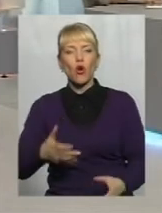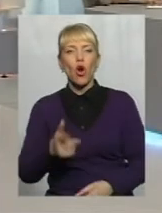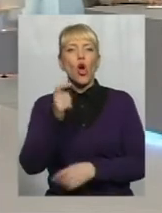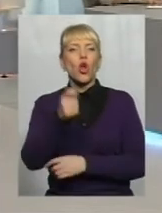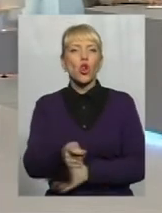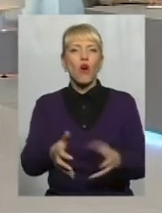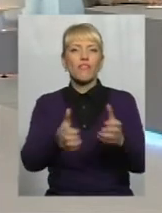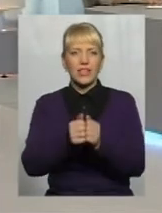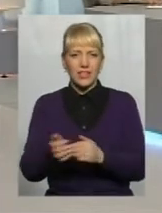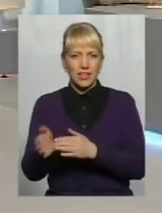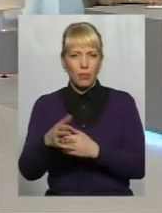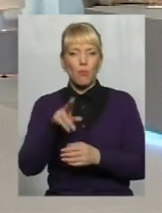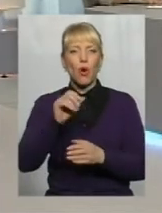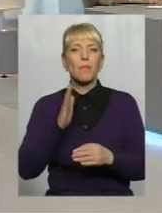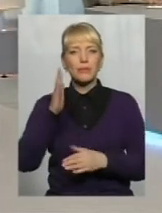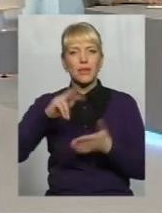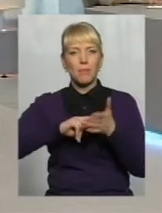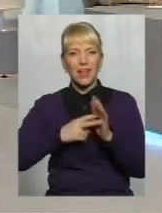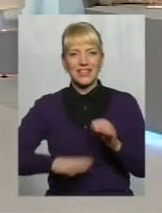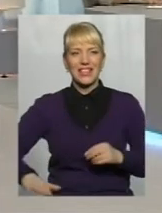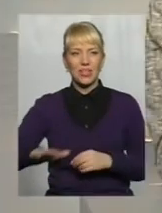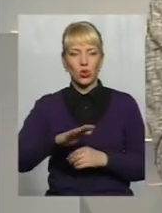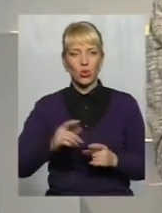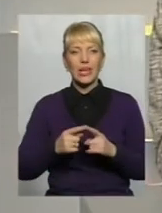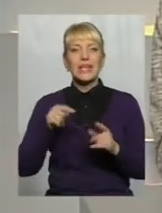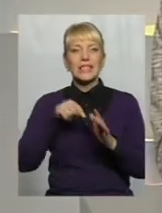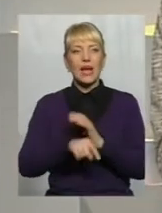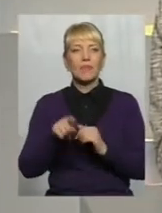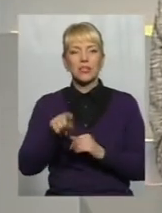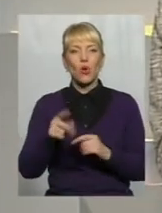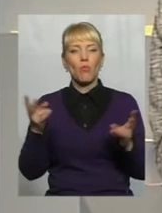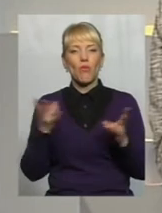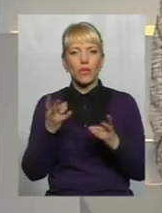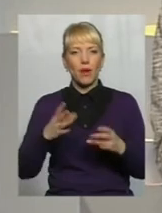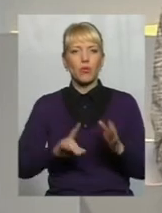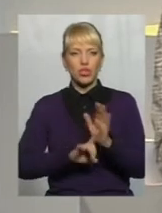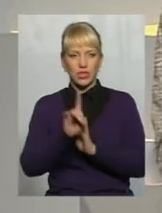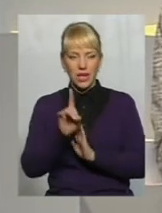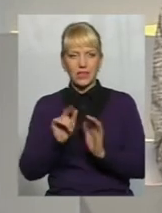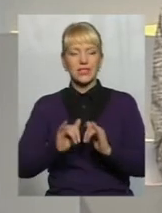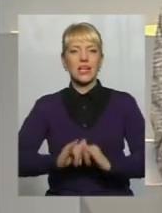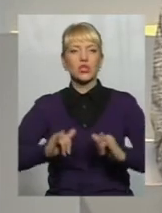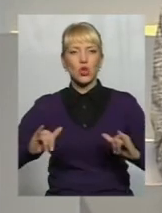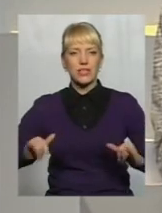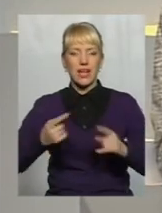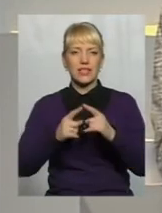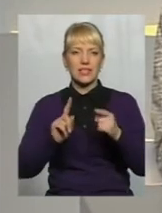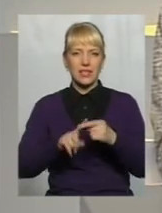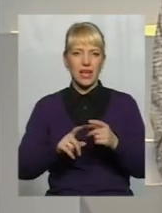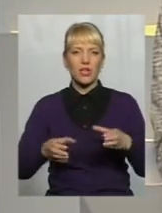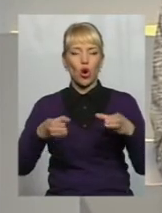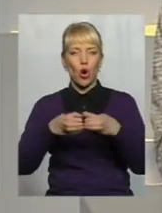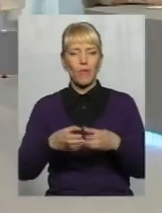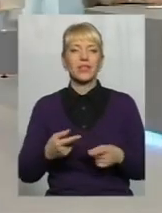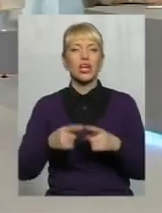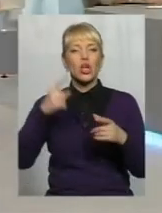про перспективний план розвитку території Адже саме з нього має починатися зростання тієї громади Розуміння,